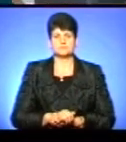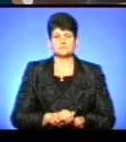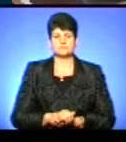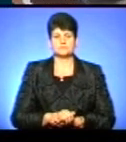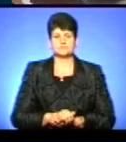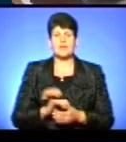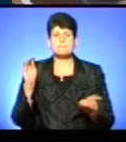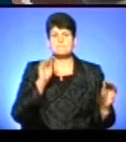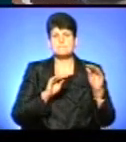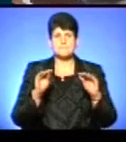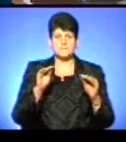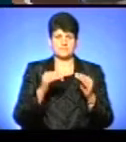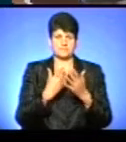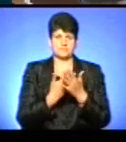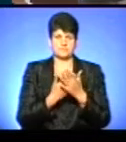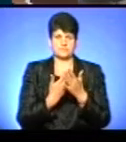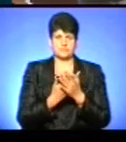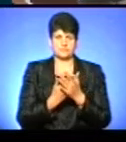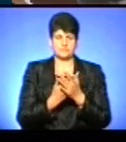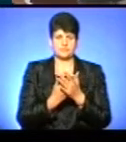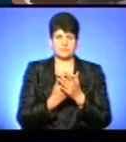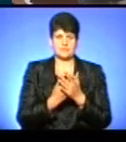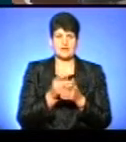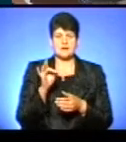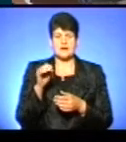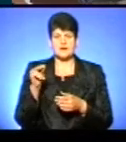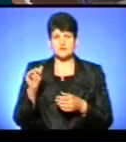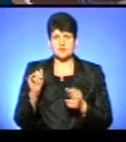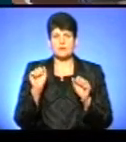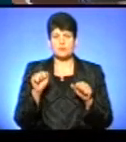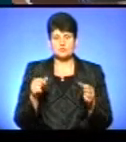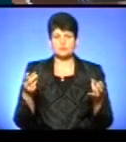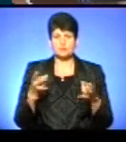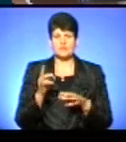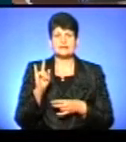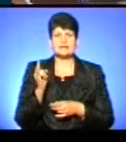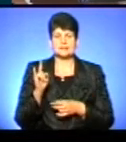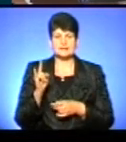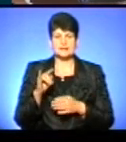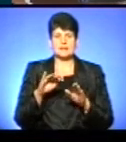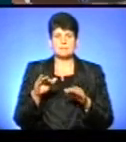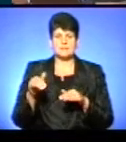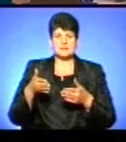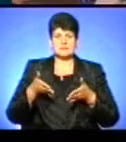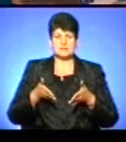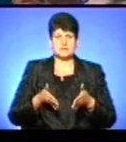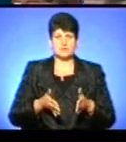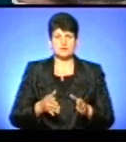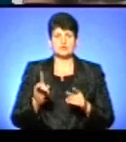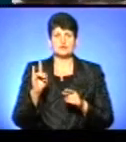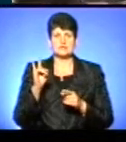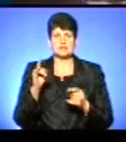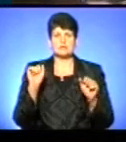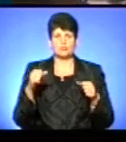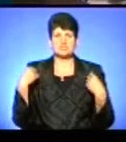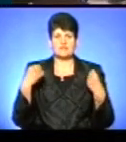Макет пакунку малюка. Речі, які може потребувати дитина після народження, що дитині